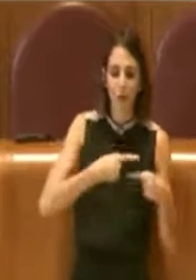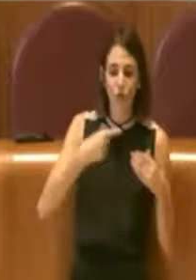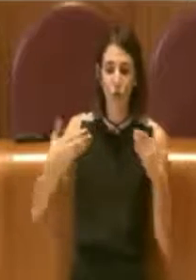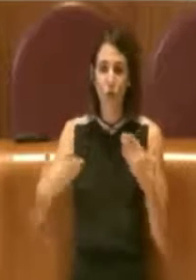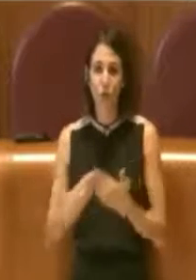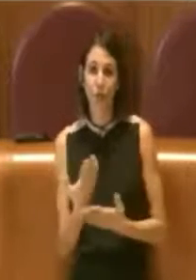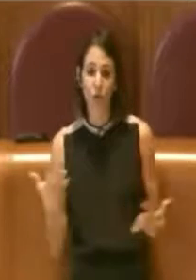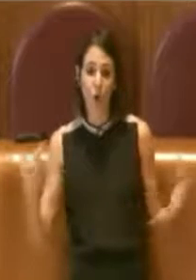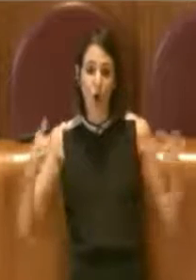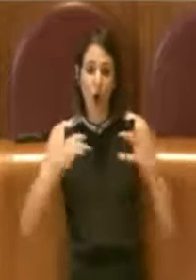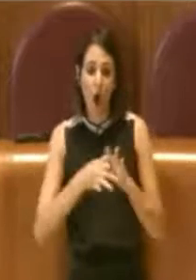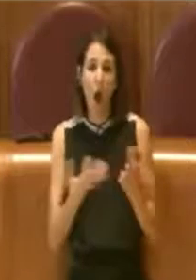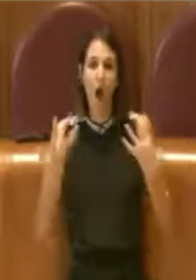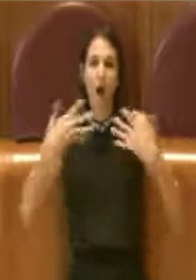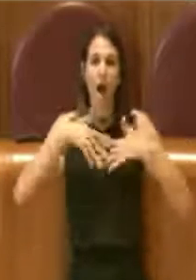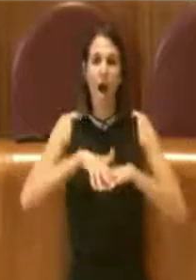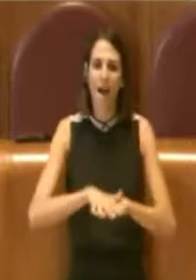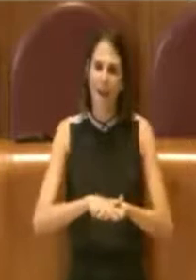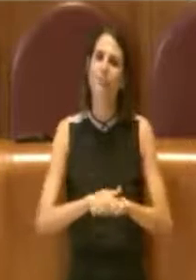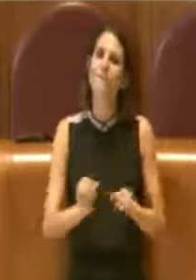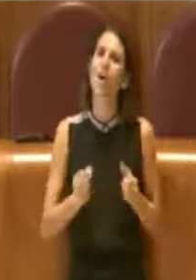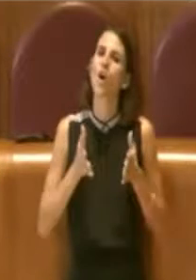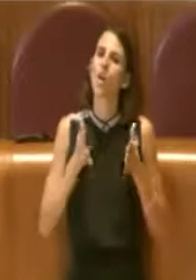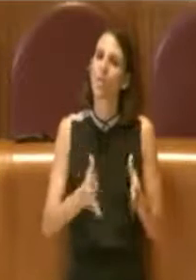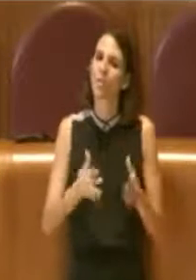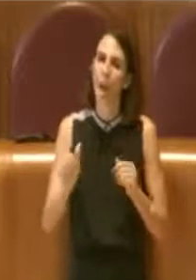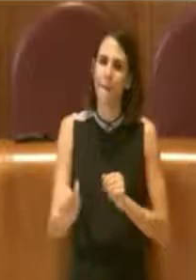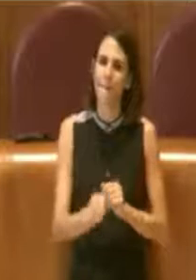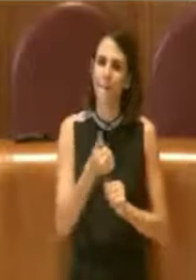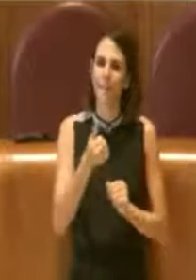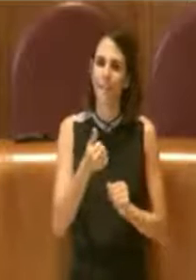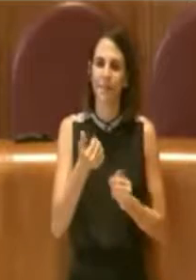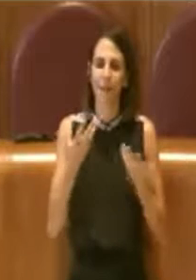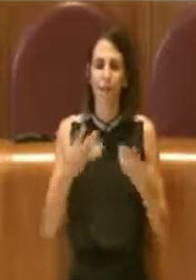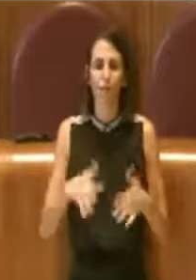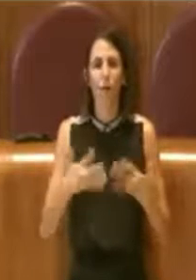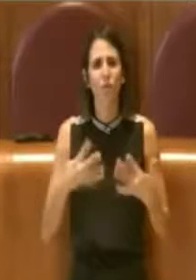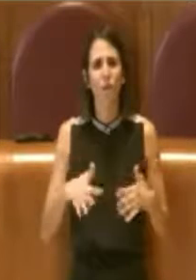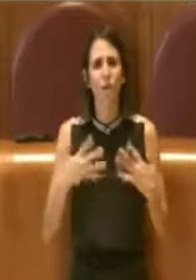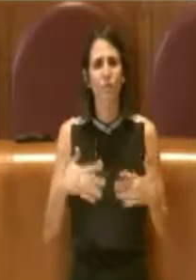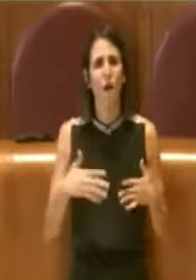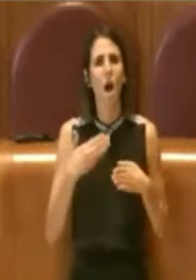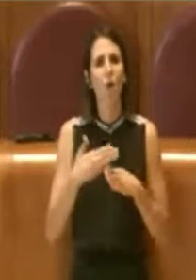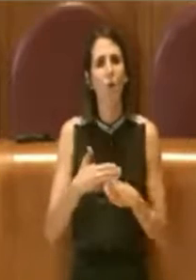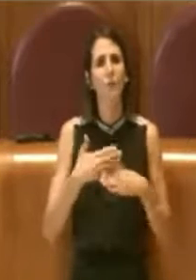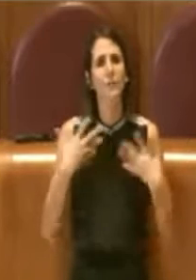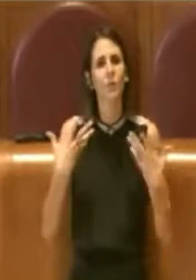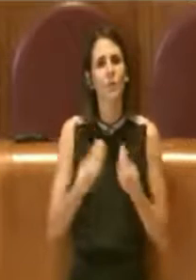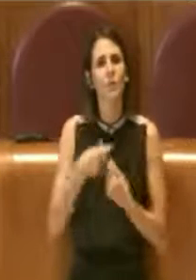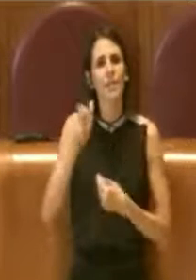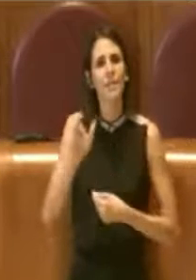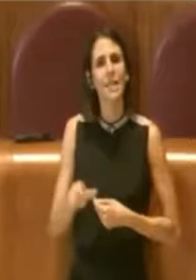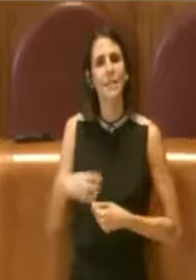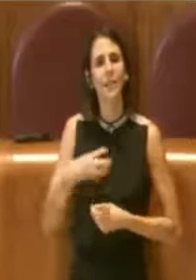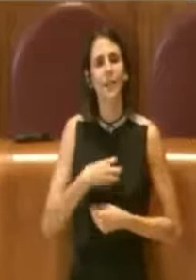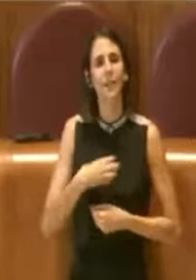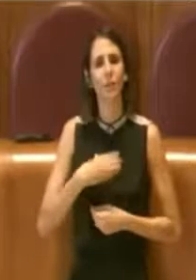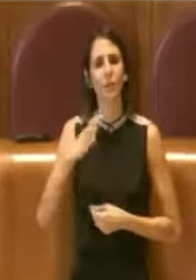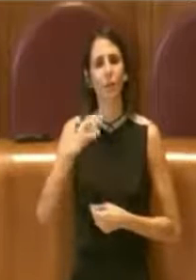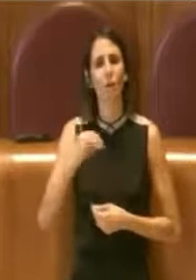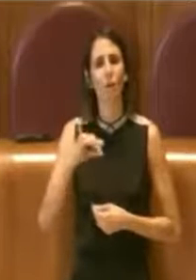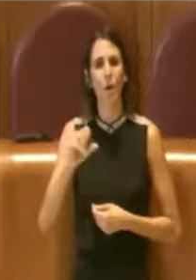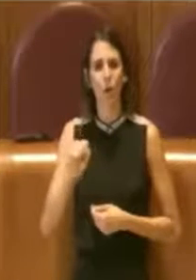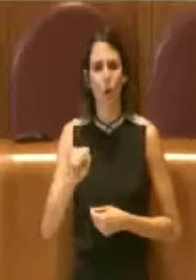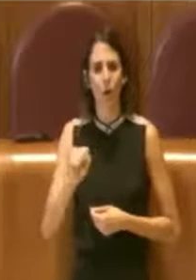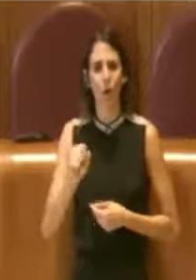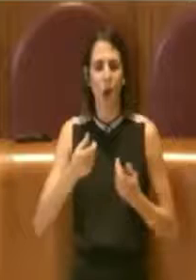la volontà di questo percorso, di questo atto che abbiamo condiviso anche con l'attuale assessore Andrea Coia in diverse